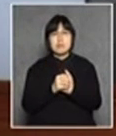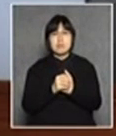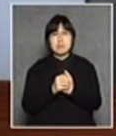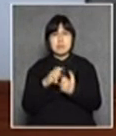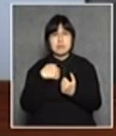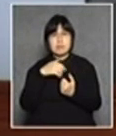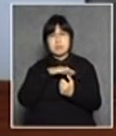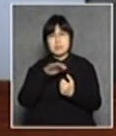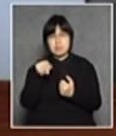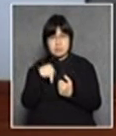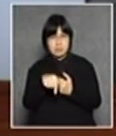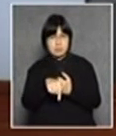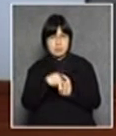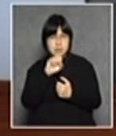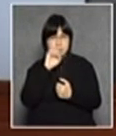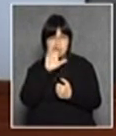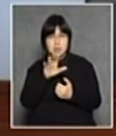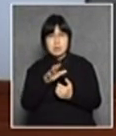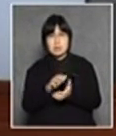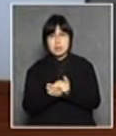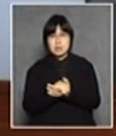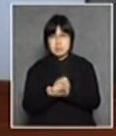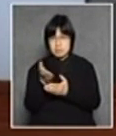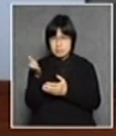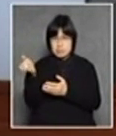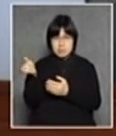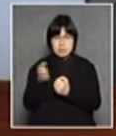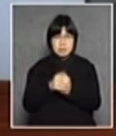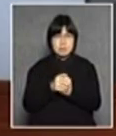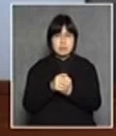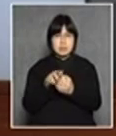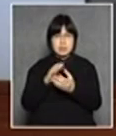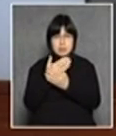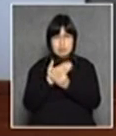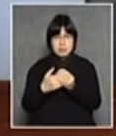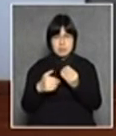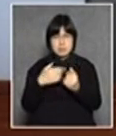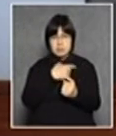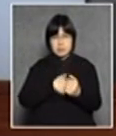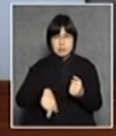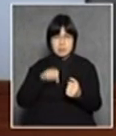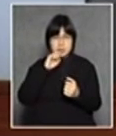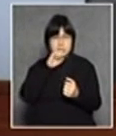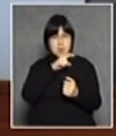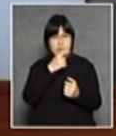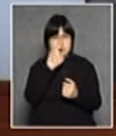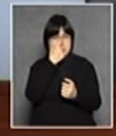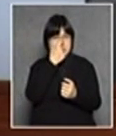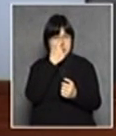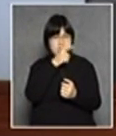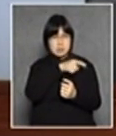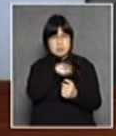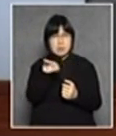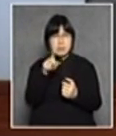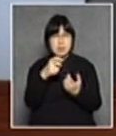我們在這裡說尤其是葉劉淑儀議員要說梁振英去做那個